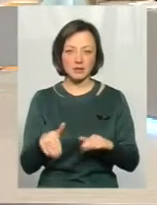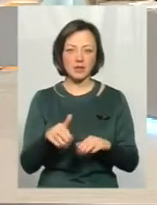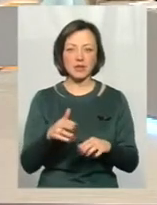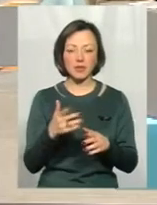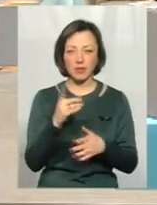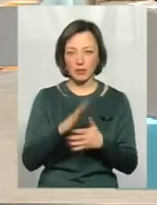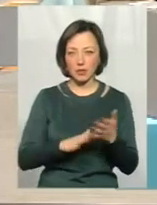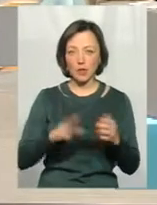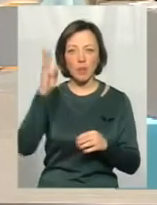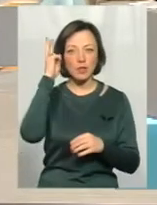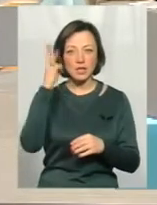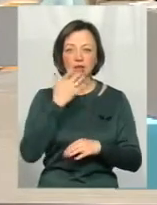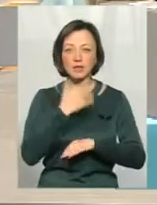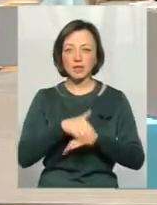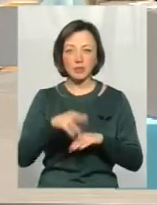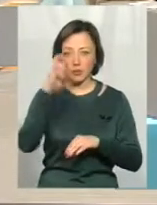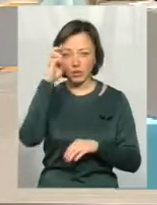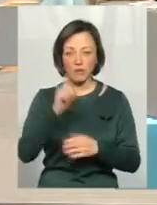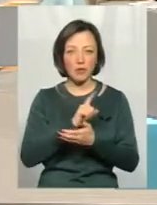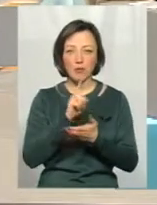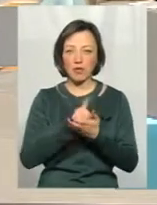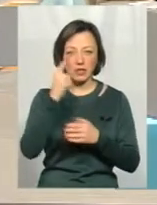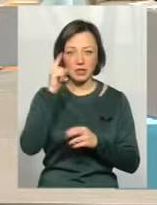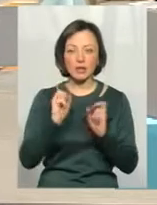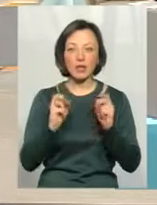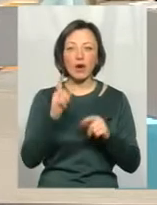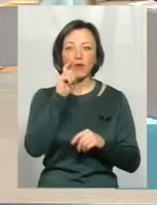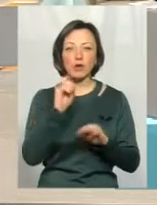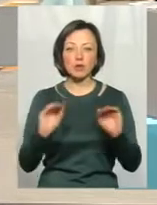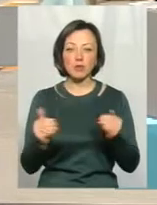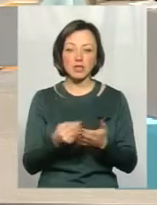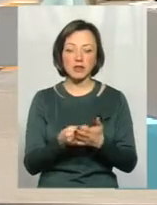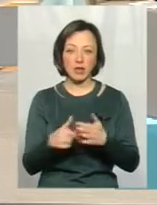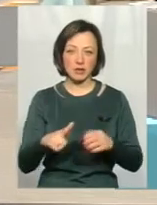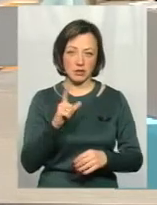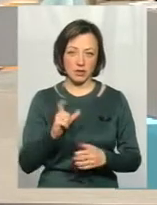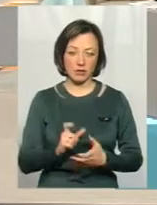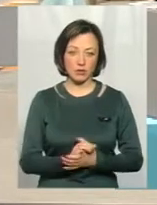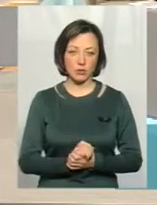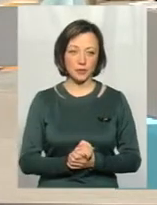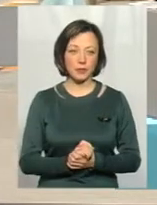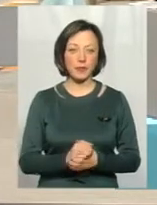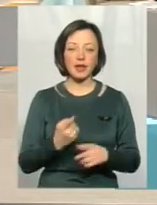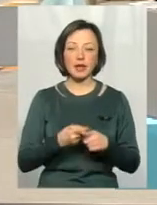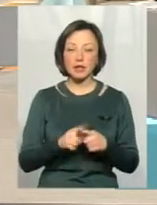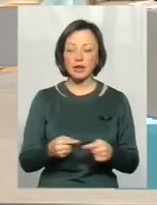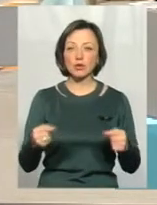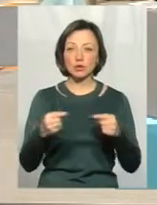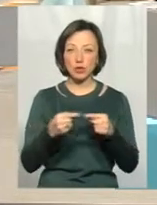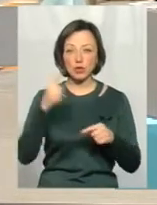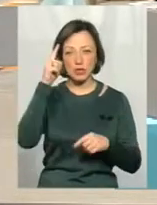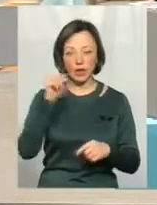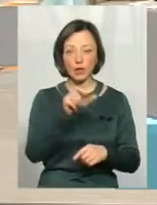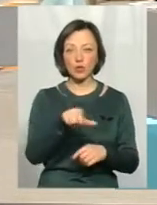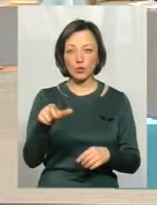держав, вибачте, посли іноземних держав не повинні знати, як в Україні зменшити вартість газу. Але це точно знають